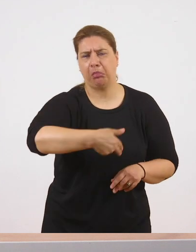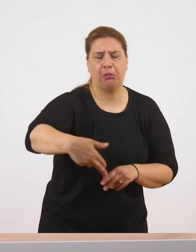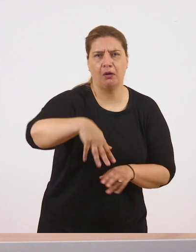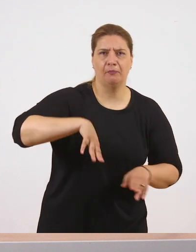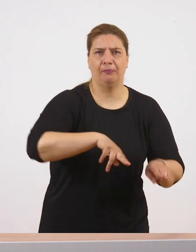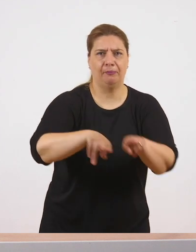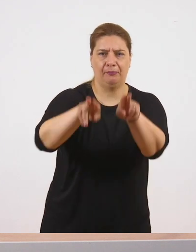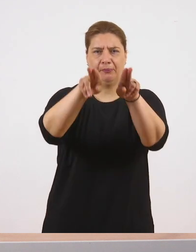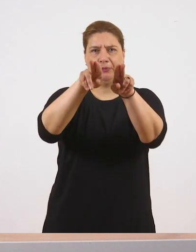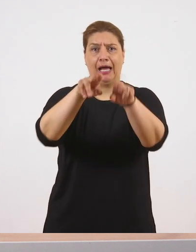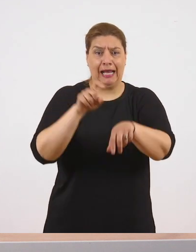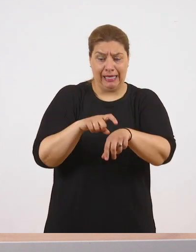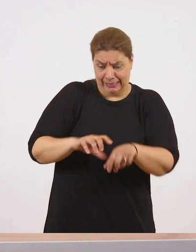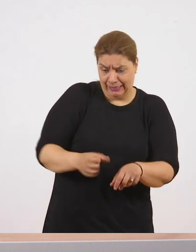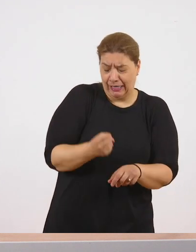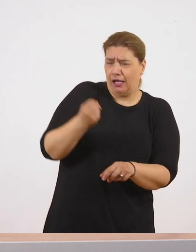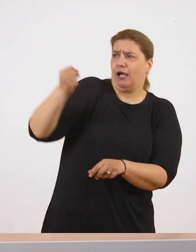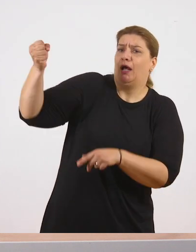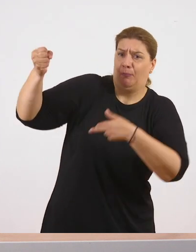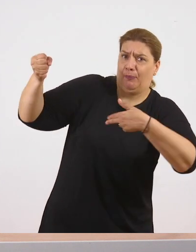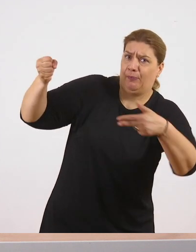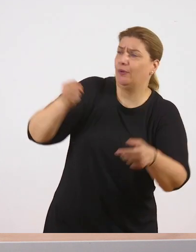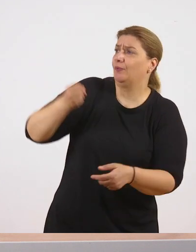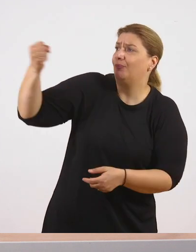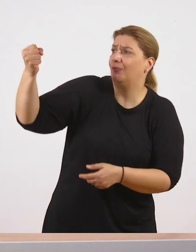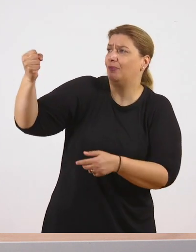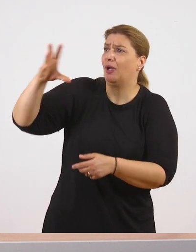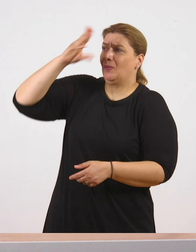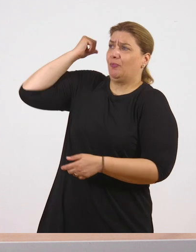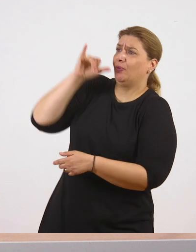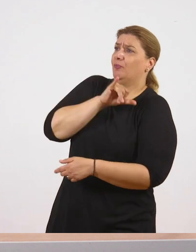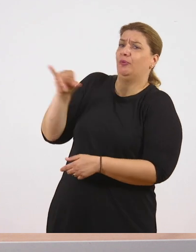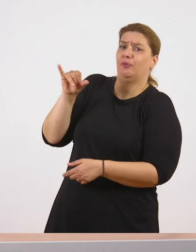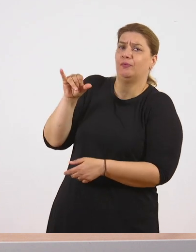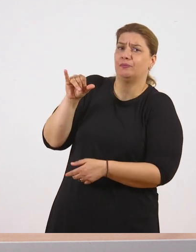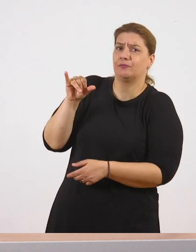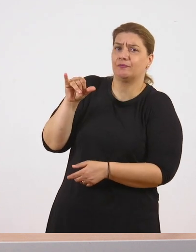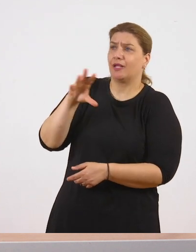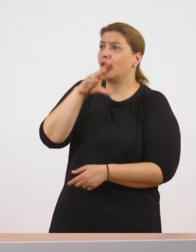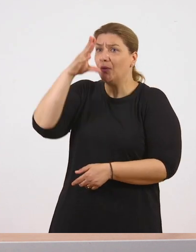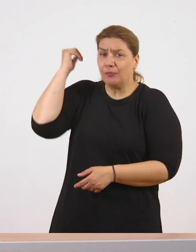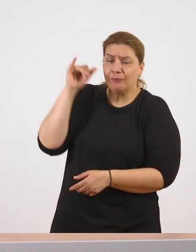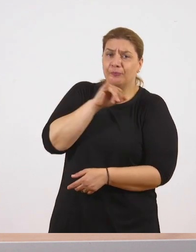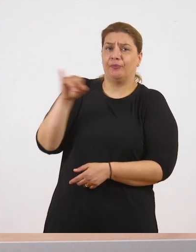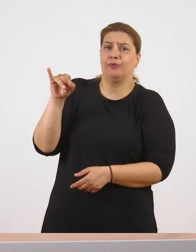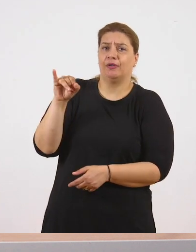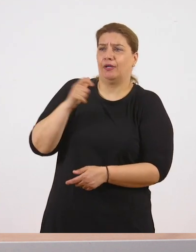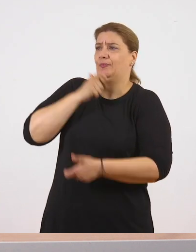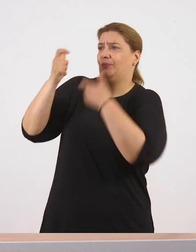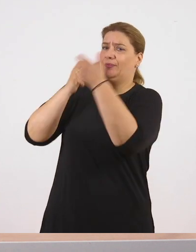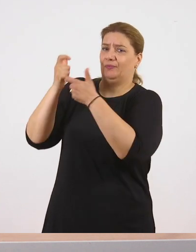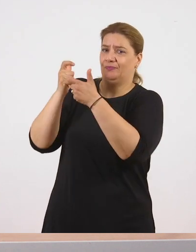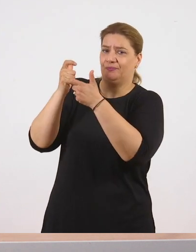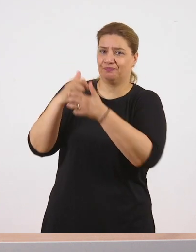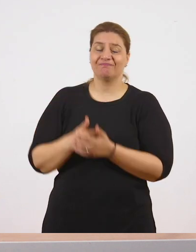όμως να δώσει το λουλούδι και να της φωνάξει να μην τον λησμονήσει. Να μην το ξεχάσει δηλαδή. Έτσι.